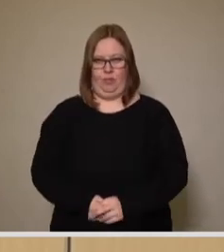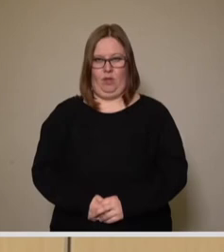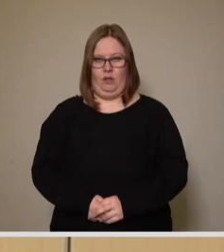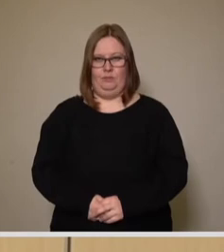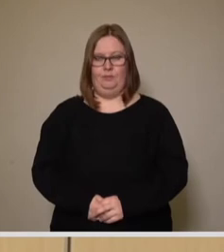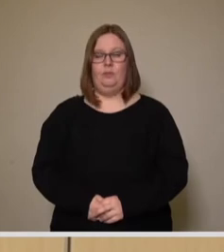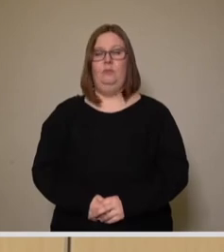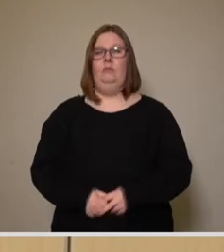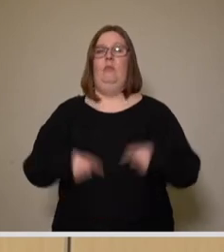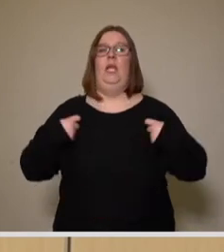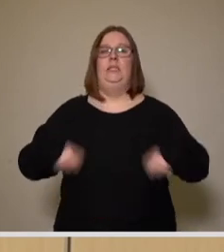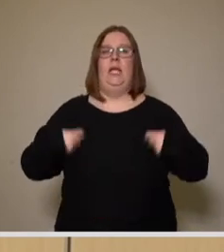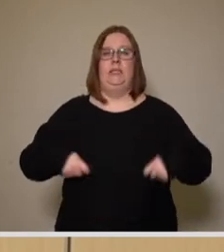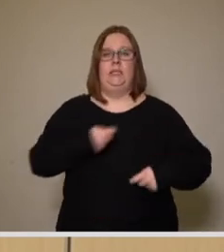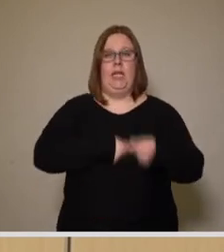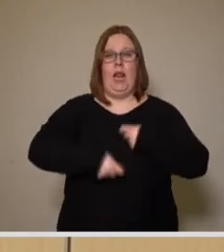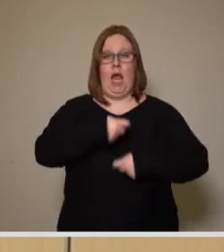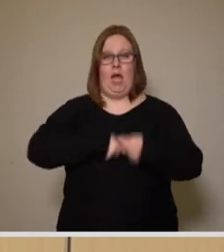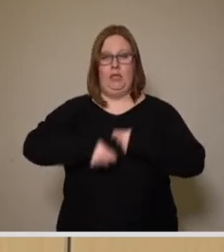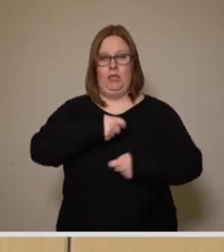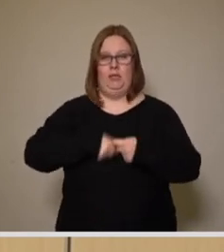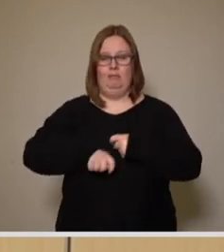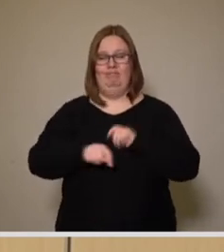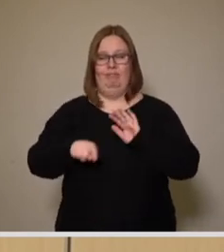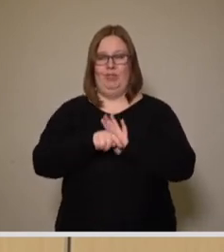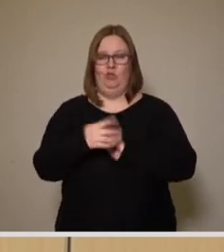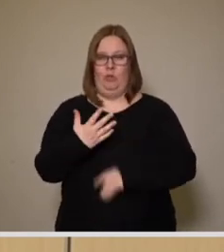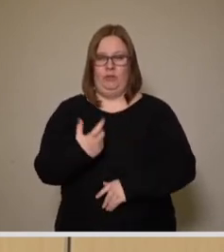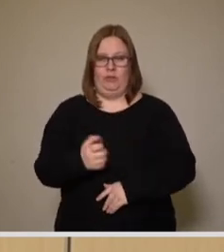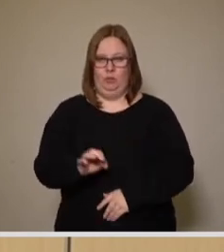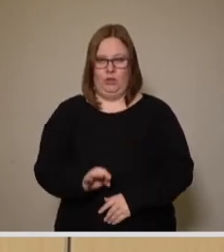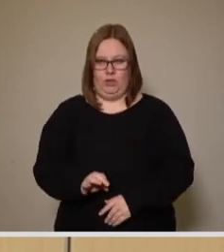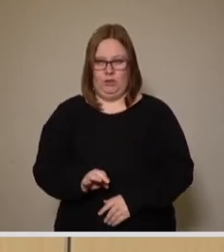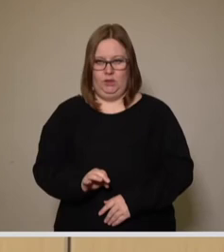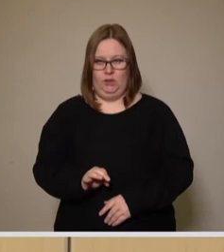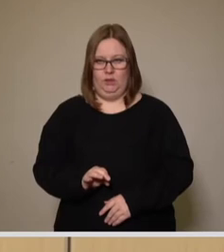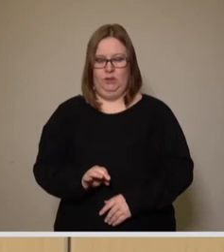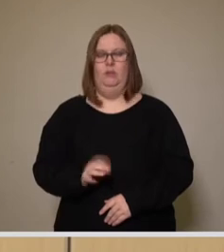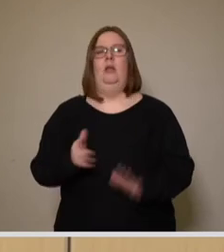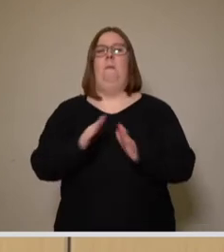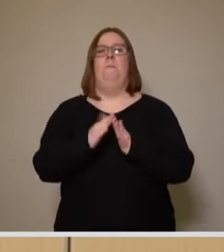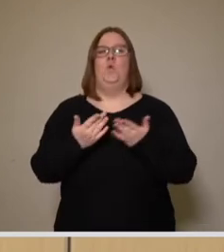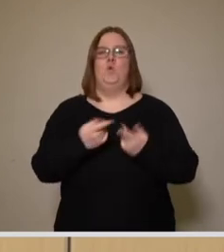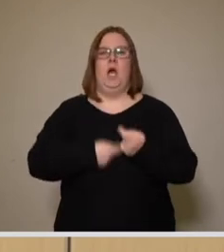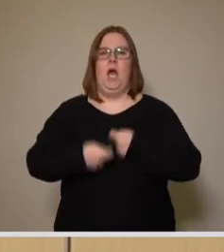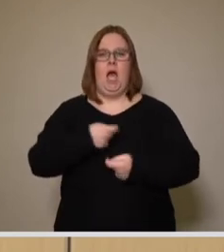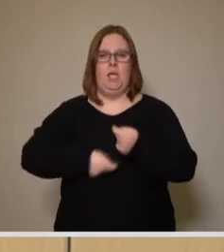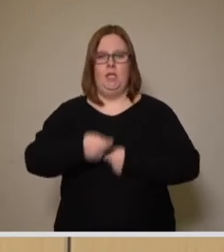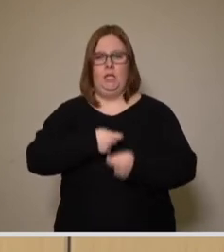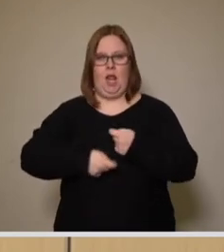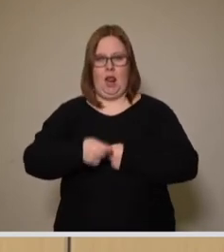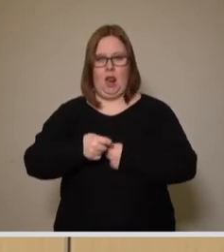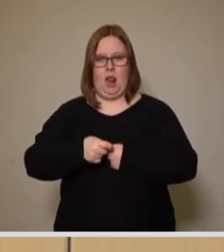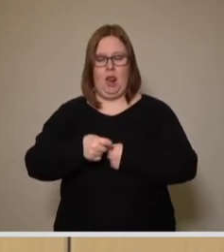Textilhandel einen Rückgang von 25 Prozent, im Buchhandel einen